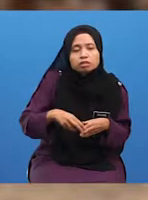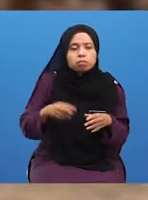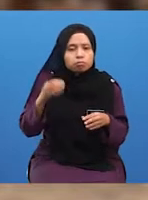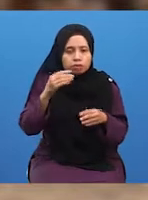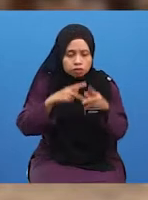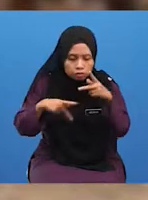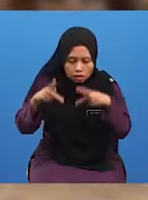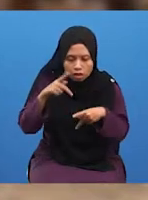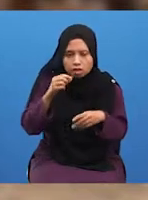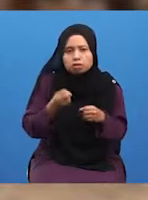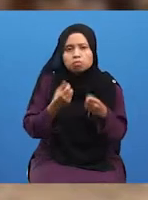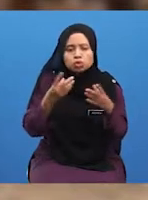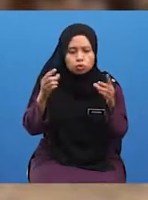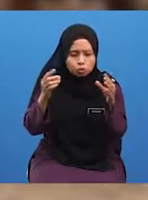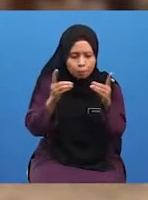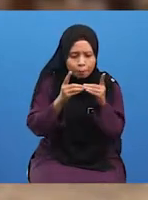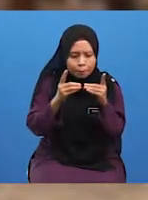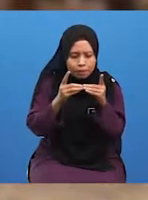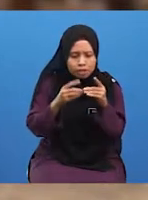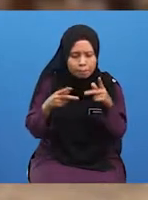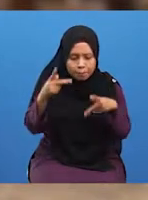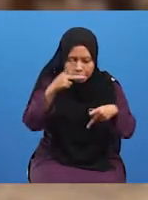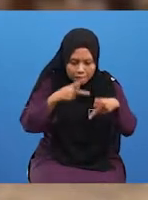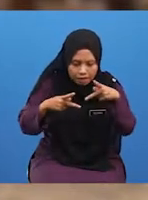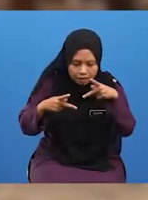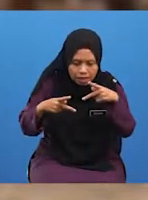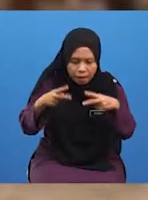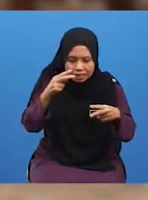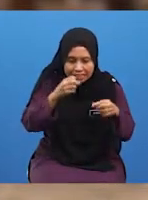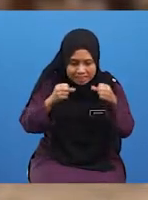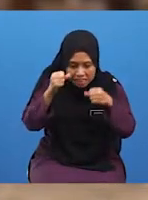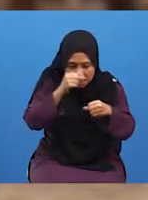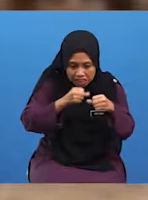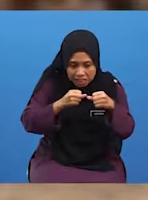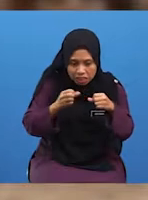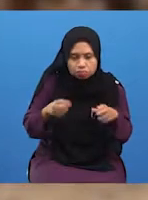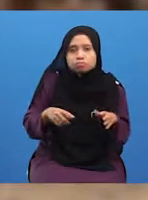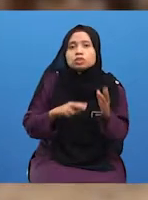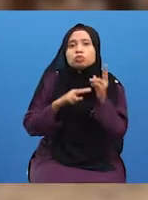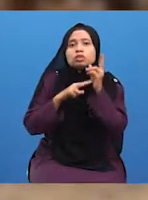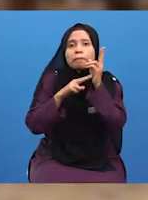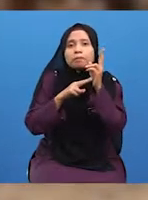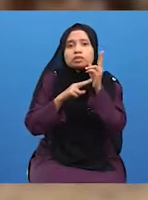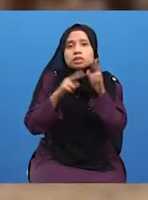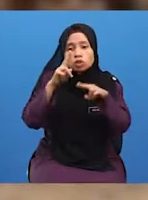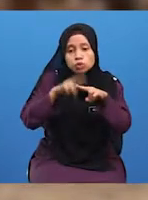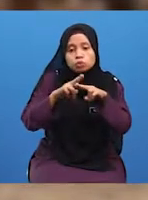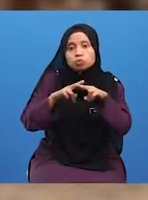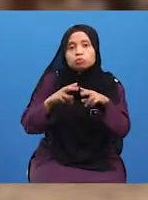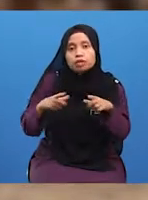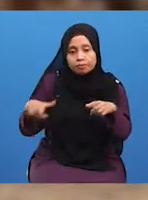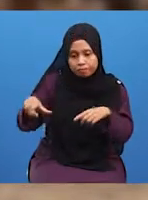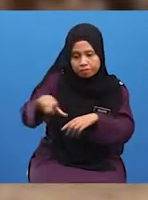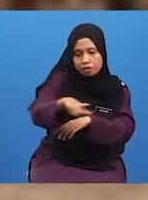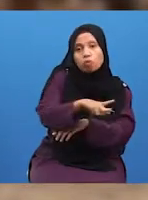membuat penemuan, permahatian dan penyelidikan. terutamanya kedudukan laut,